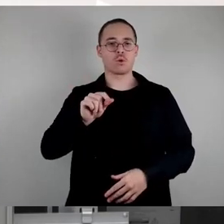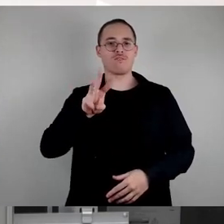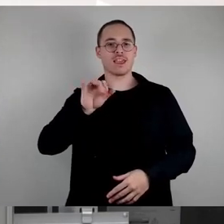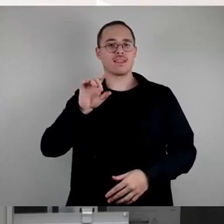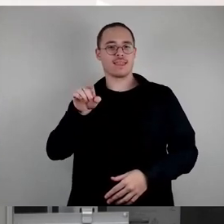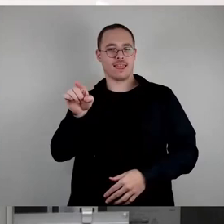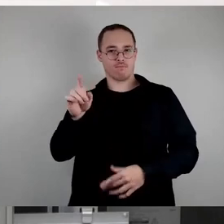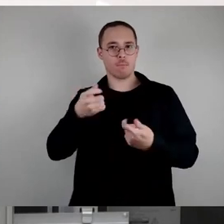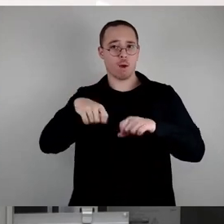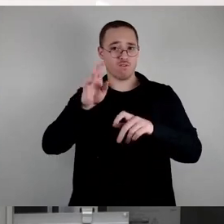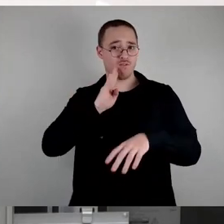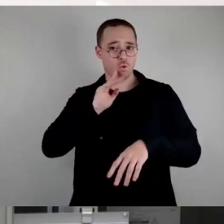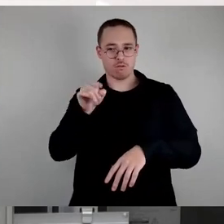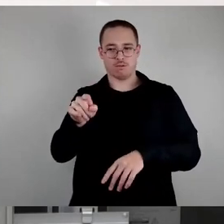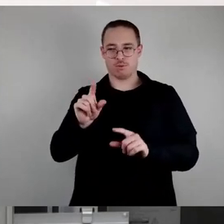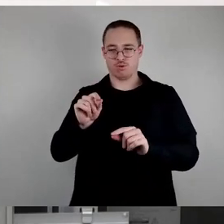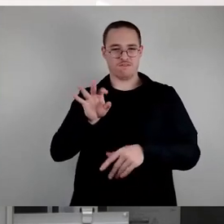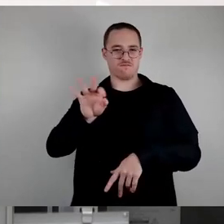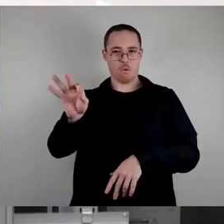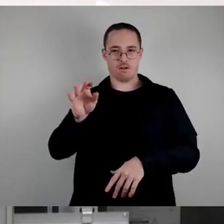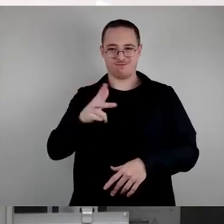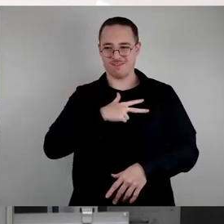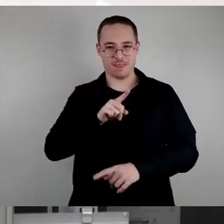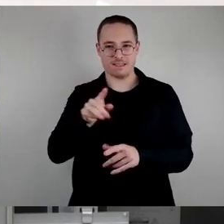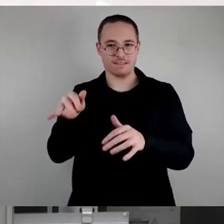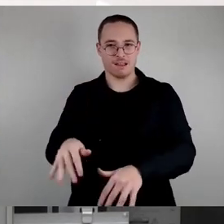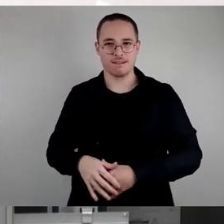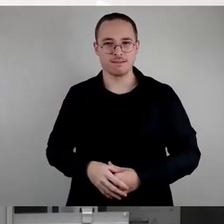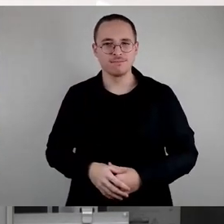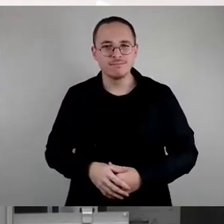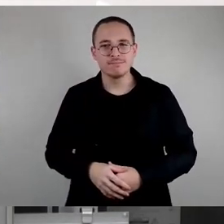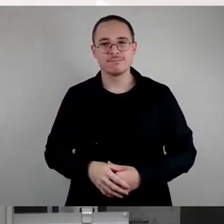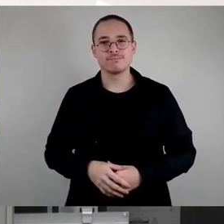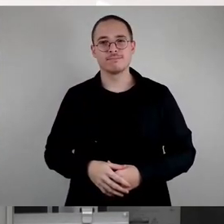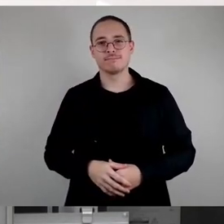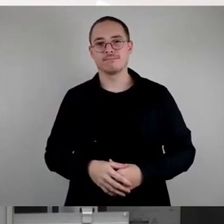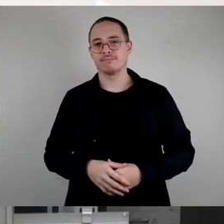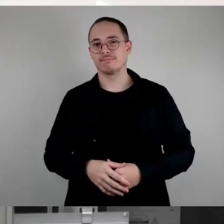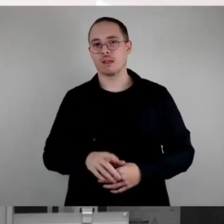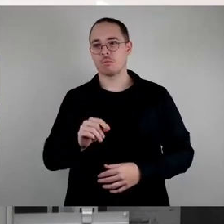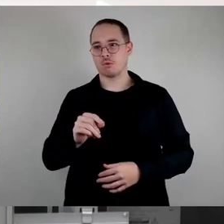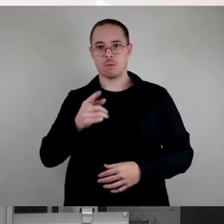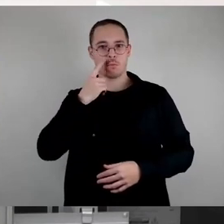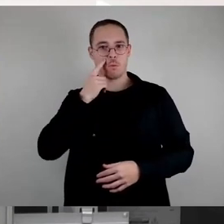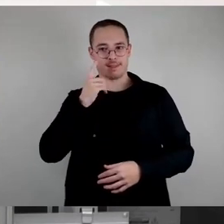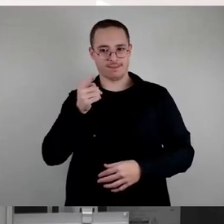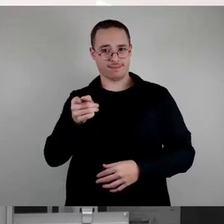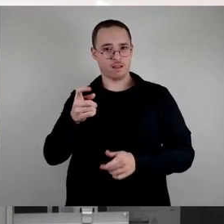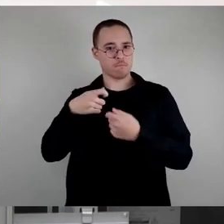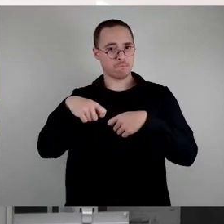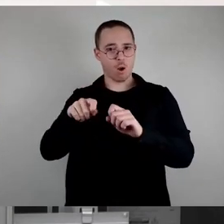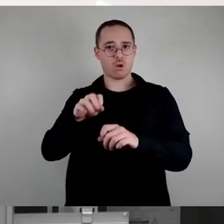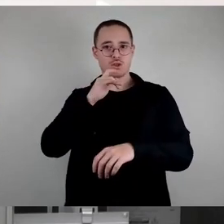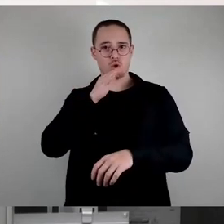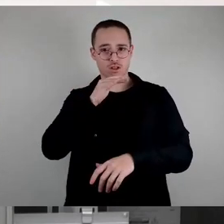Sie nicht existent. Ich vermute ja mal, Sie wollen eigentlich sagen, weil momentan kein Bau stattfindet, ist die WED kein Erfolgskonzept. Das ist